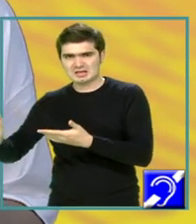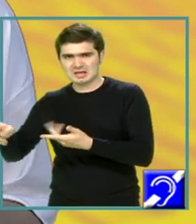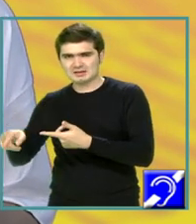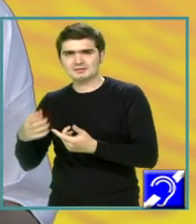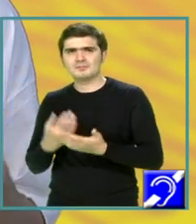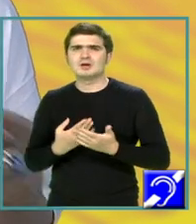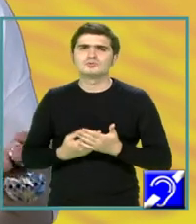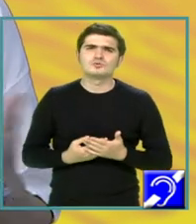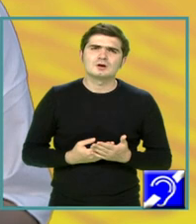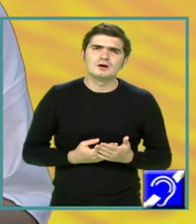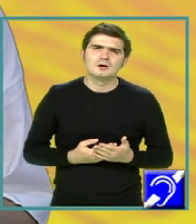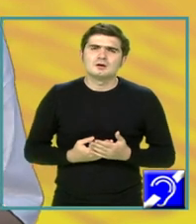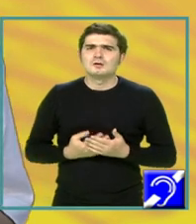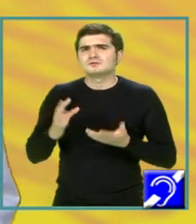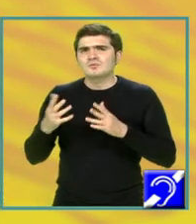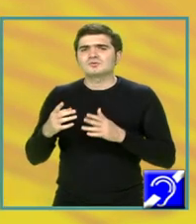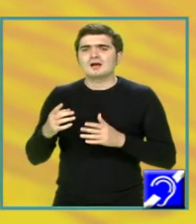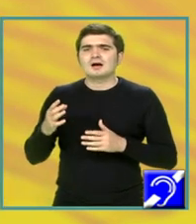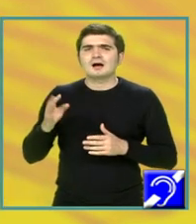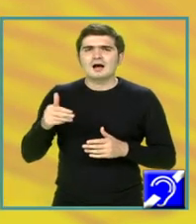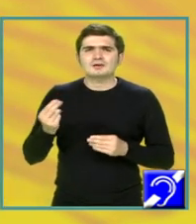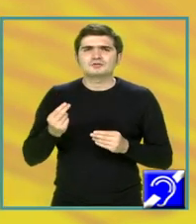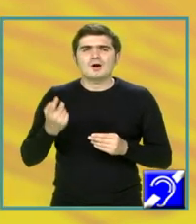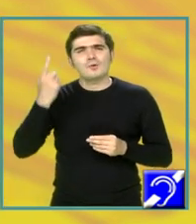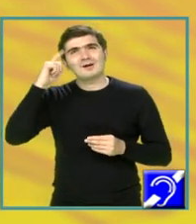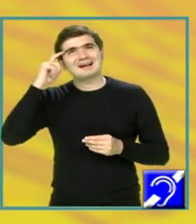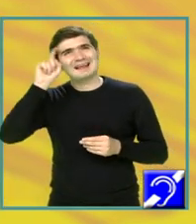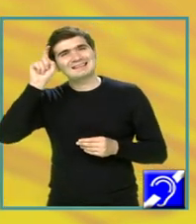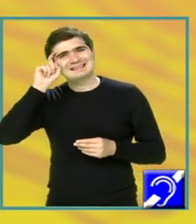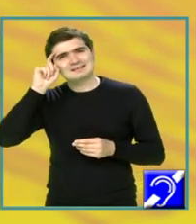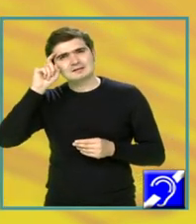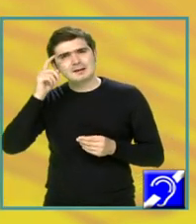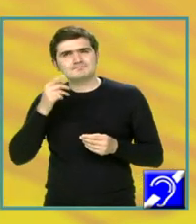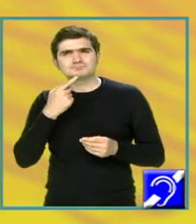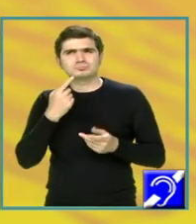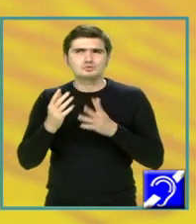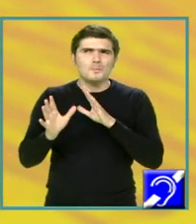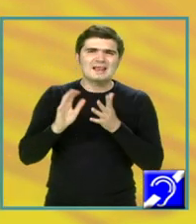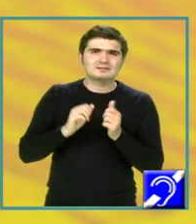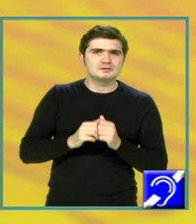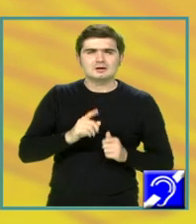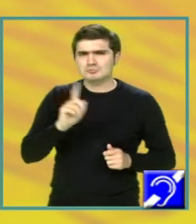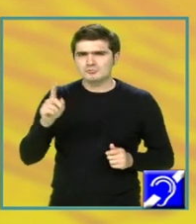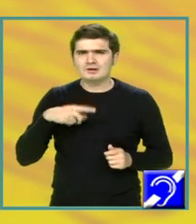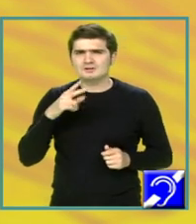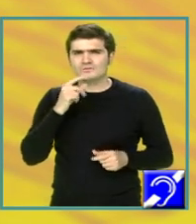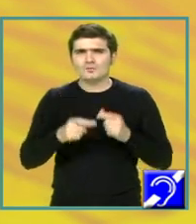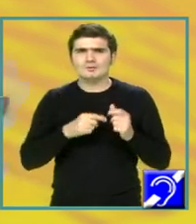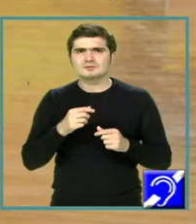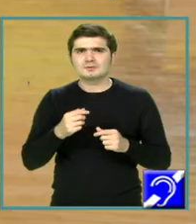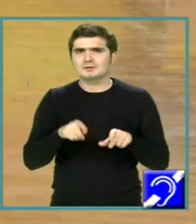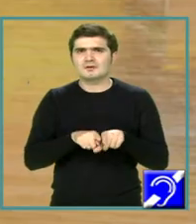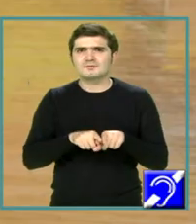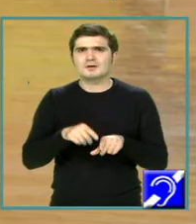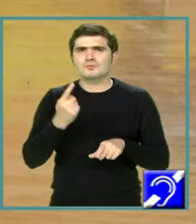fapt, e posibil ca la mijloc să fie o superstiție, cum spune narratorul, dar, cu siguranță, este vorba despre un algoritm de